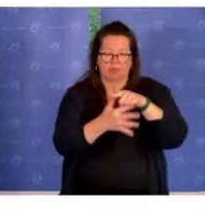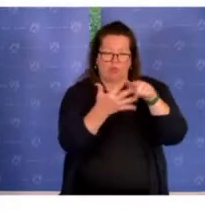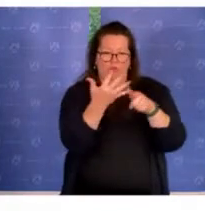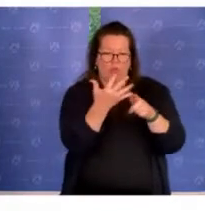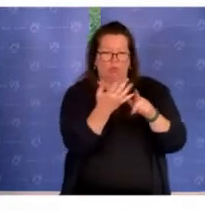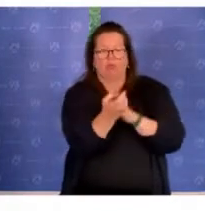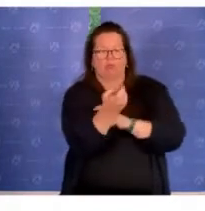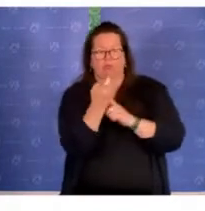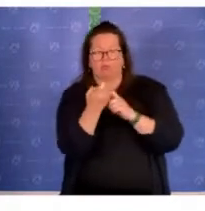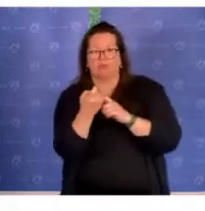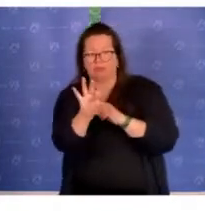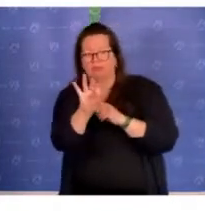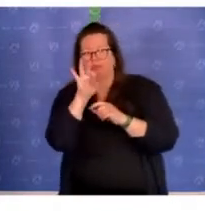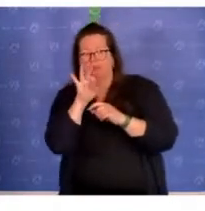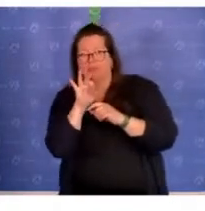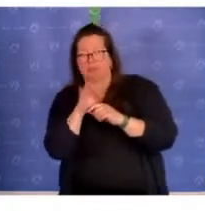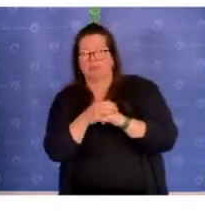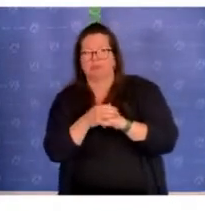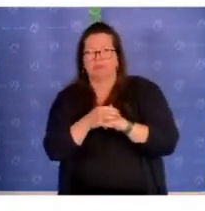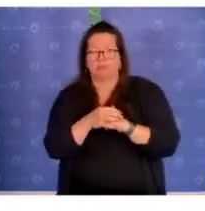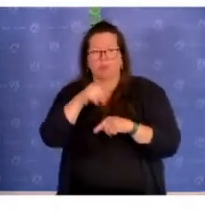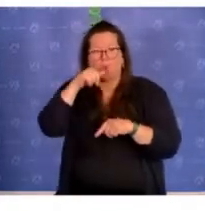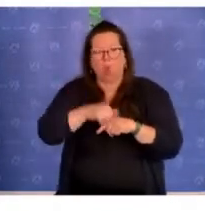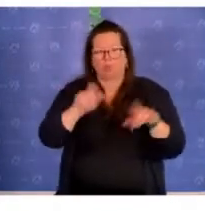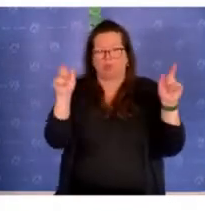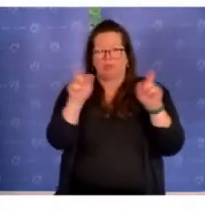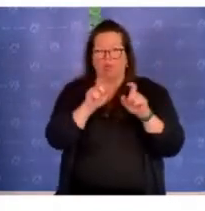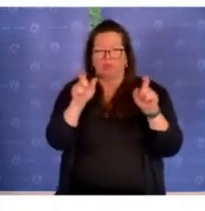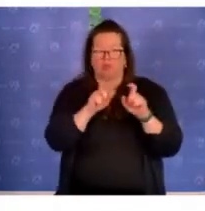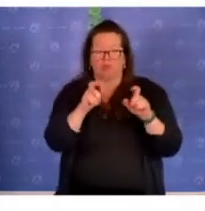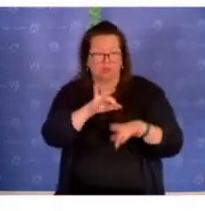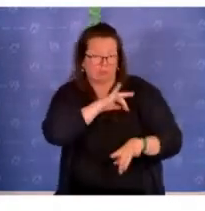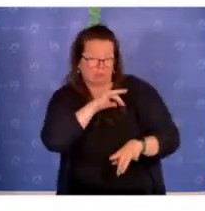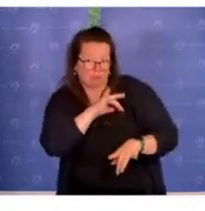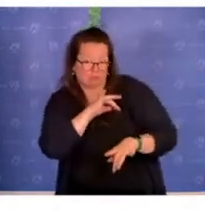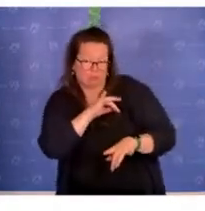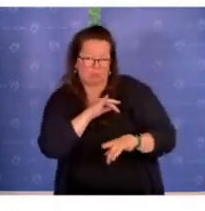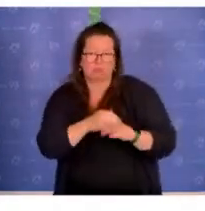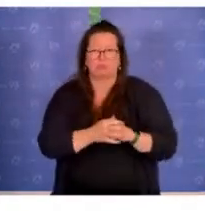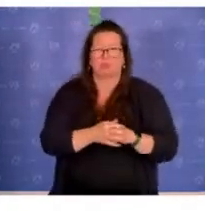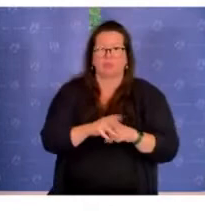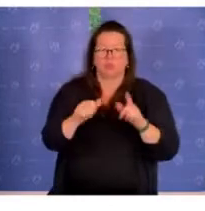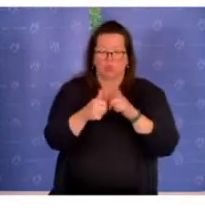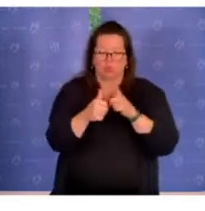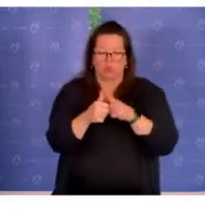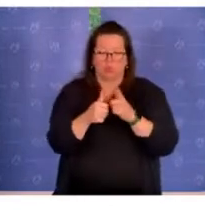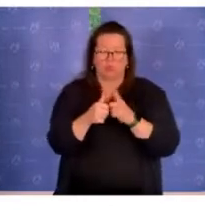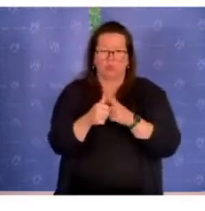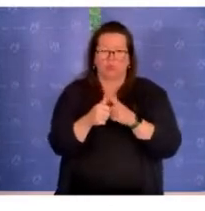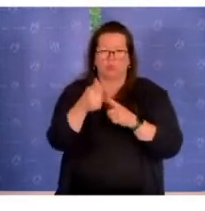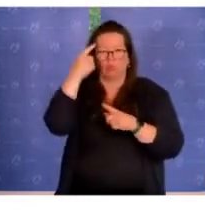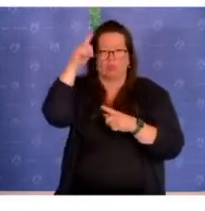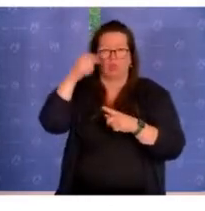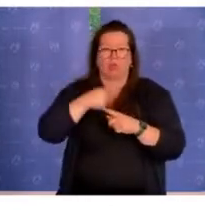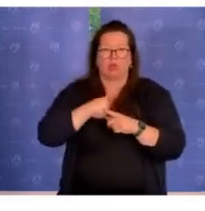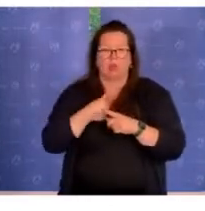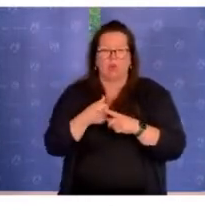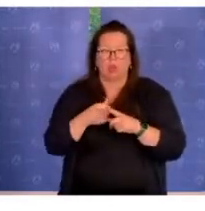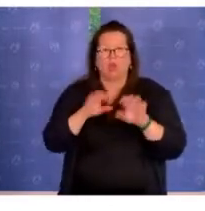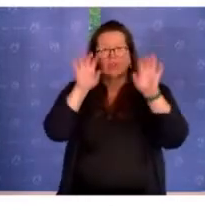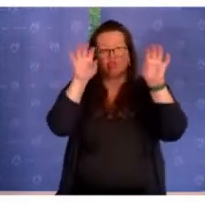was Sie im Besonderen im Rahmen der heutigen Veranstaltung interessiert. Zunächst mal, glaube ich, ist auch als ein